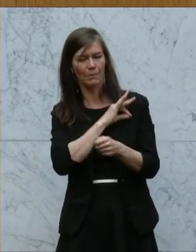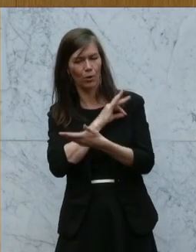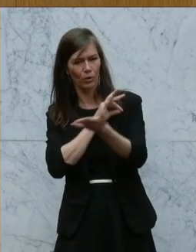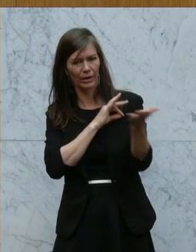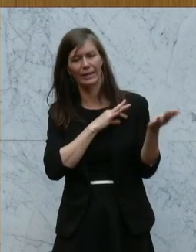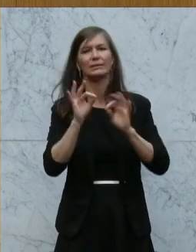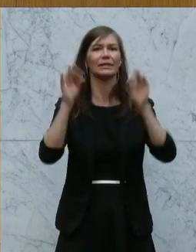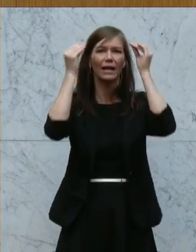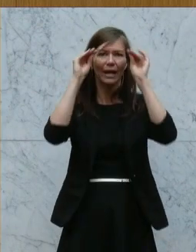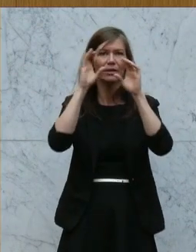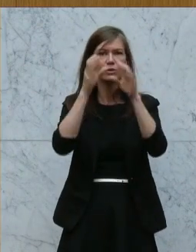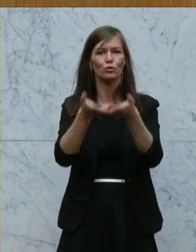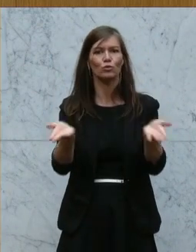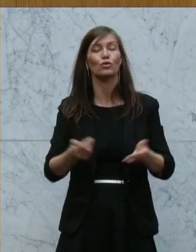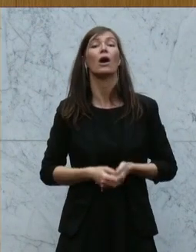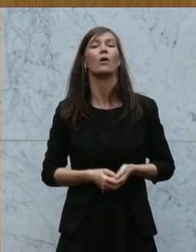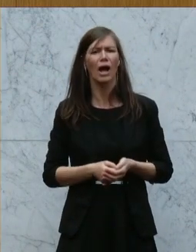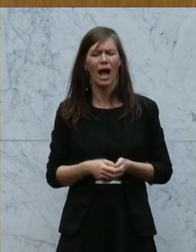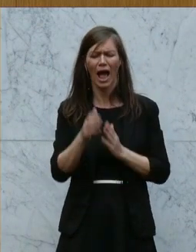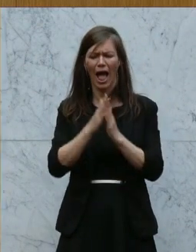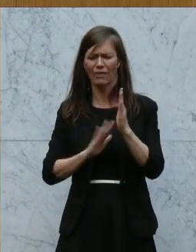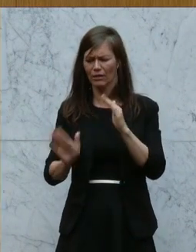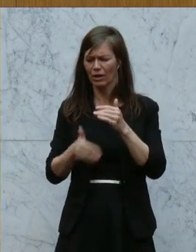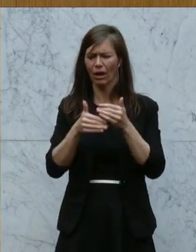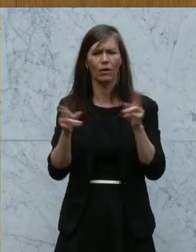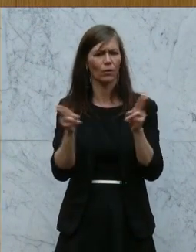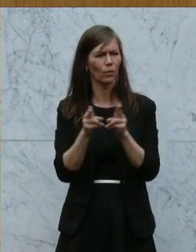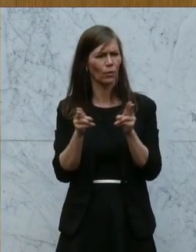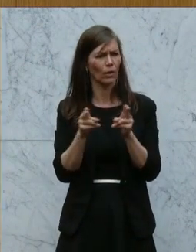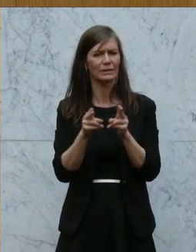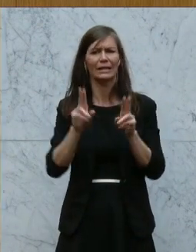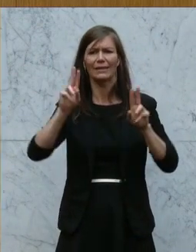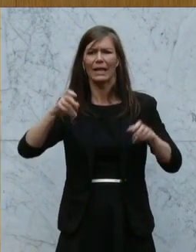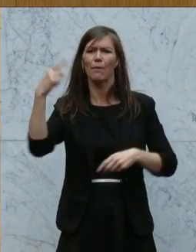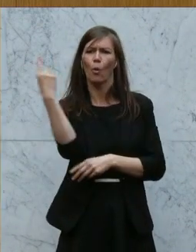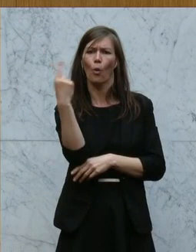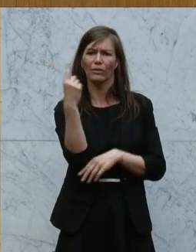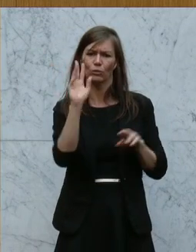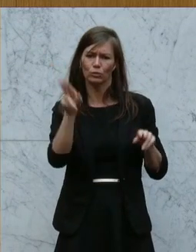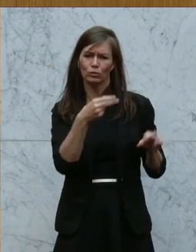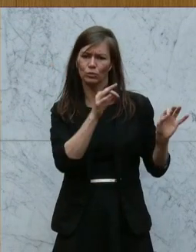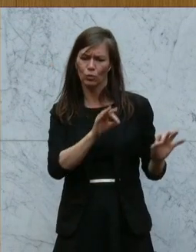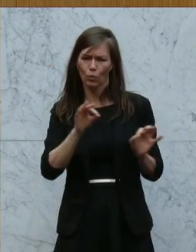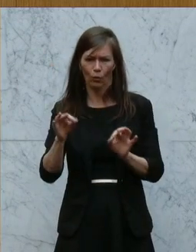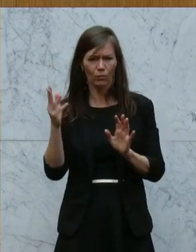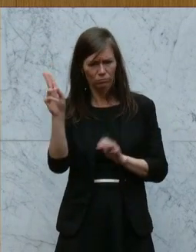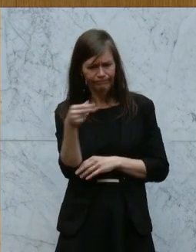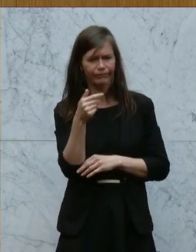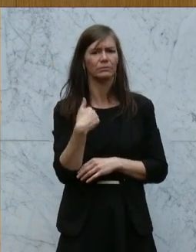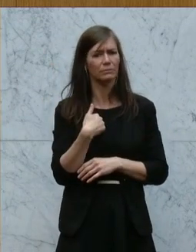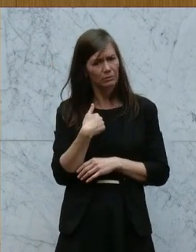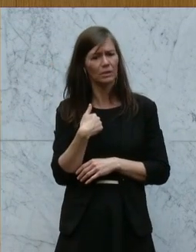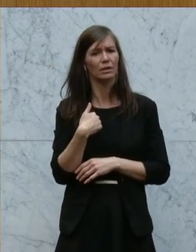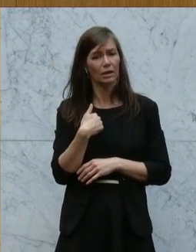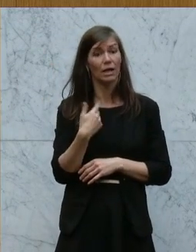Erlauben Sie mich ganz kurz zu Beginn anschließend an diese kurze Abhandlung zum Thema Ordnungsruf, wenn wir hier, wenn ich hier Führungen